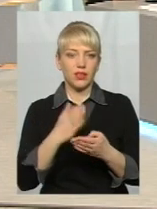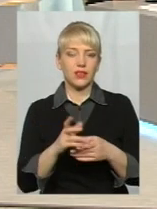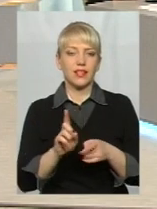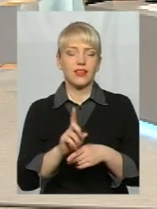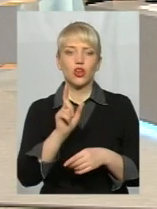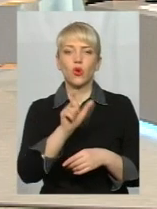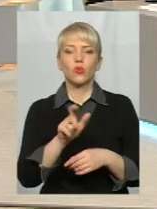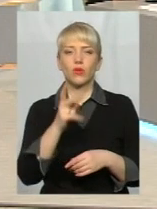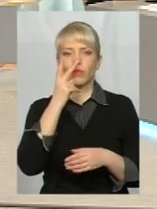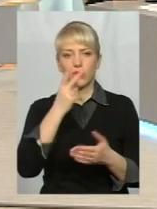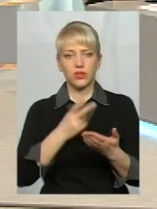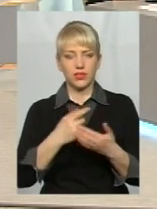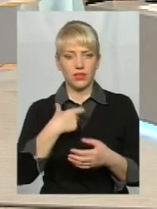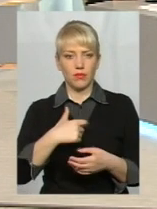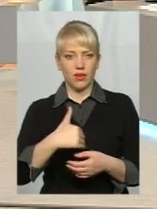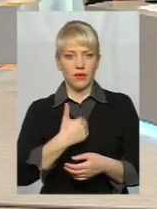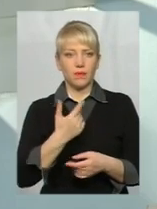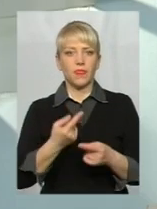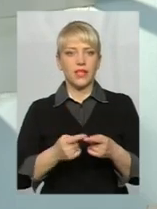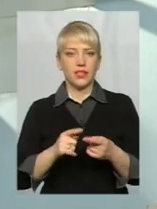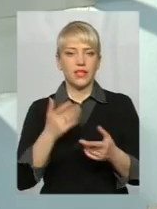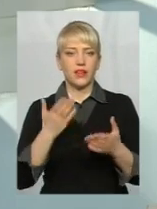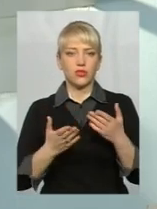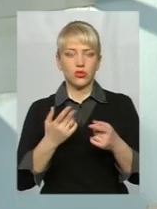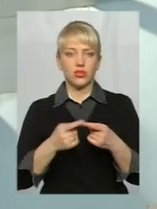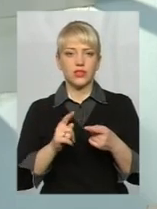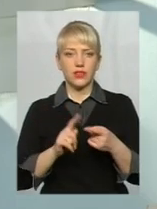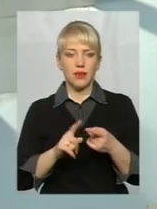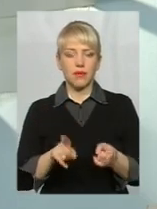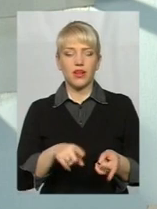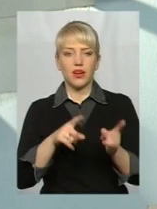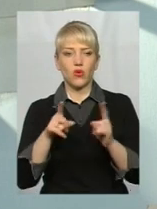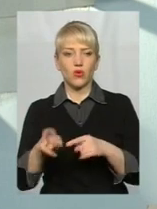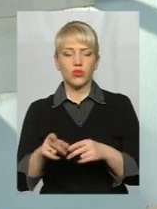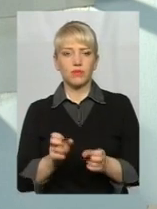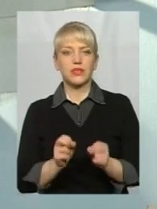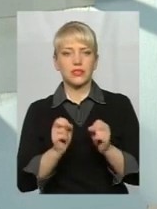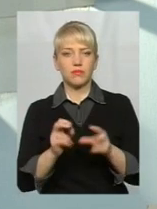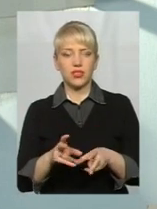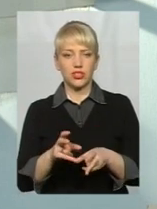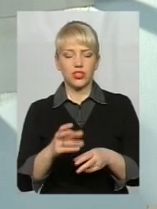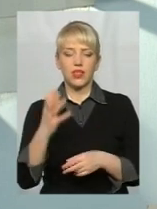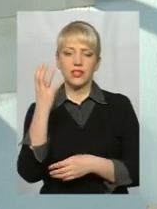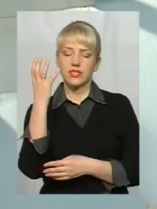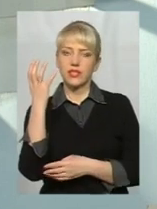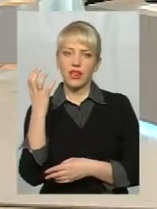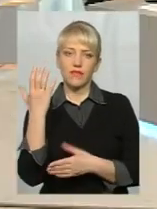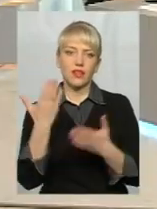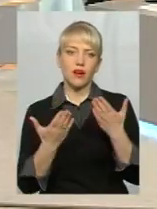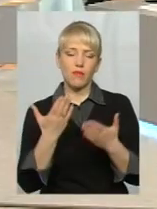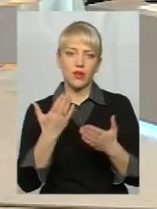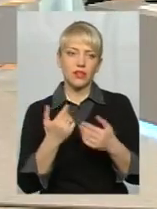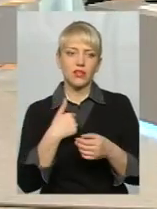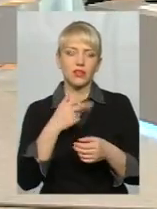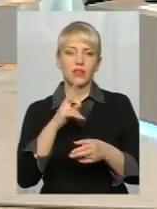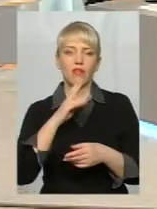себе демонструвати. І теж це, якщо це переходить в небезпечне селфі, коли людина, і от як ми бачили діти, як от моя